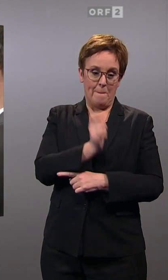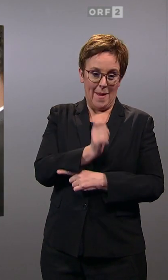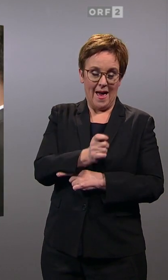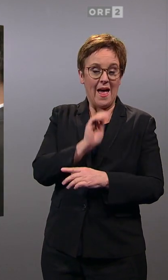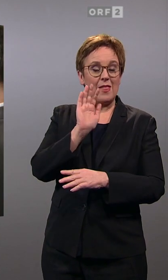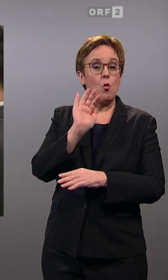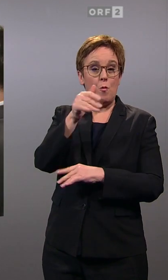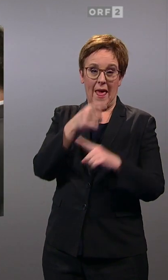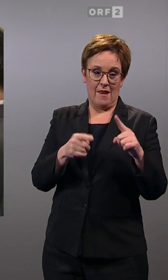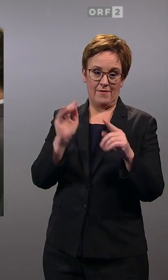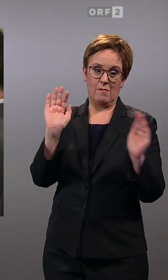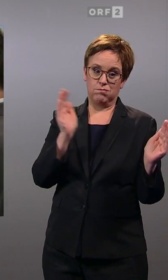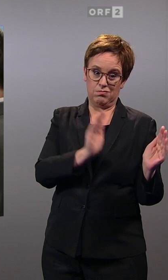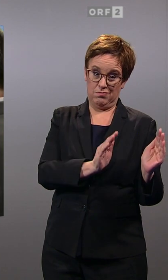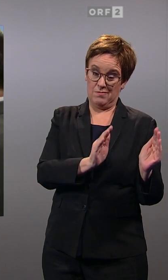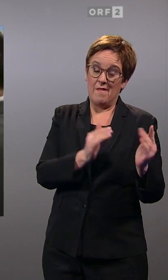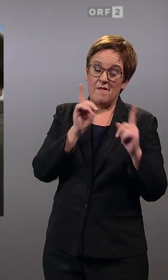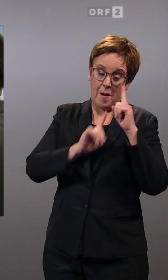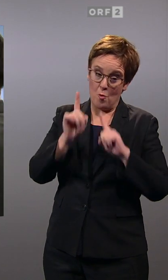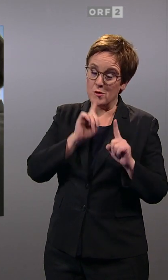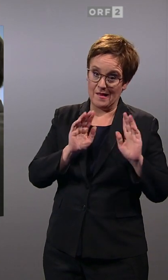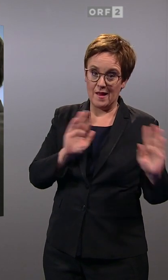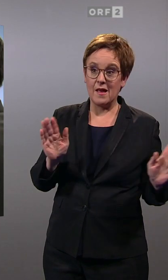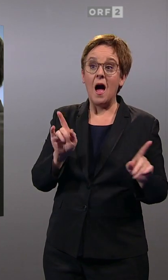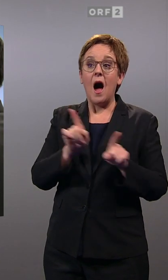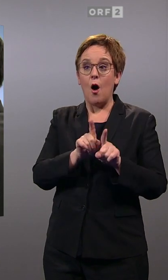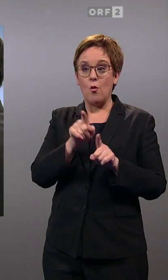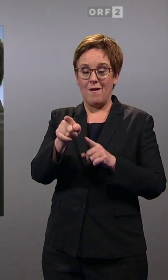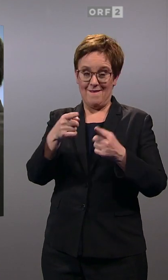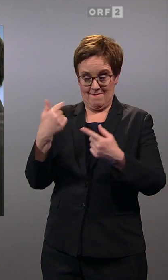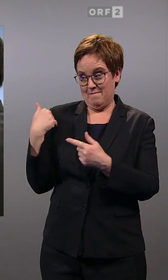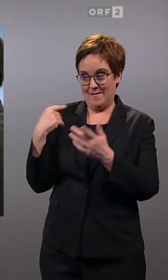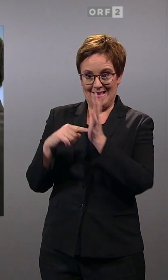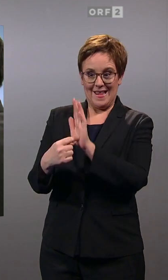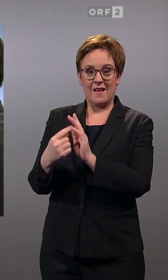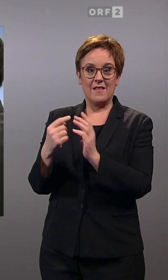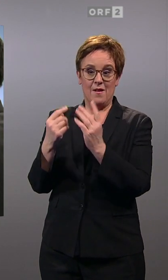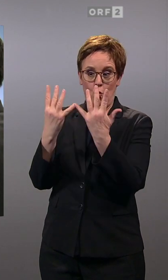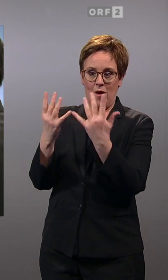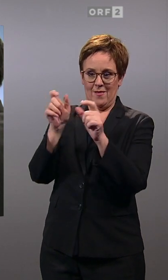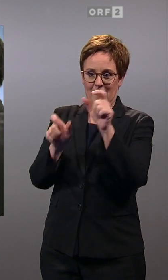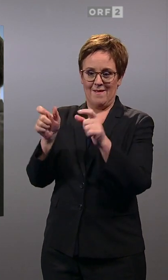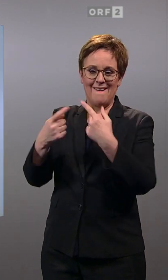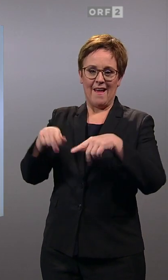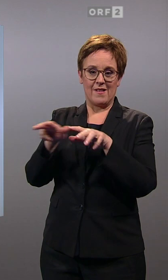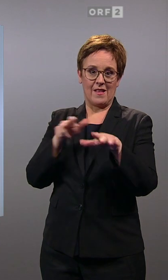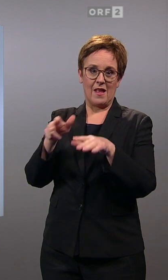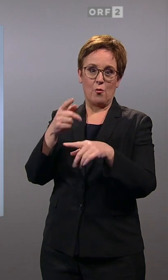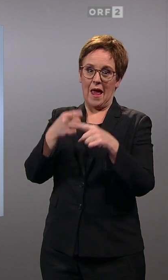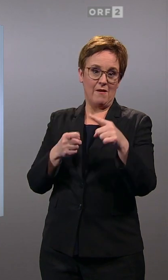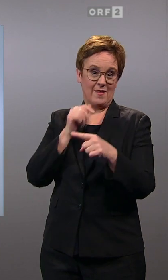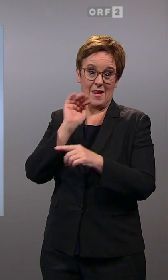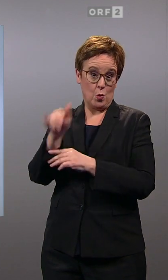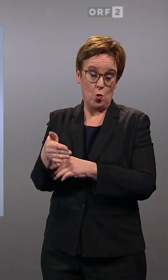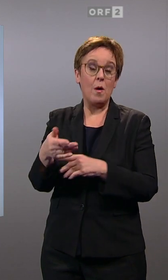sein. Es könnte auch einen Verlust der Mehrheit in der Landesregierung, wie gerade erklärt, geben. Was bedeutet denn das für die ÖVP